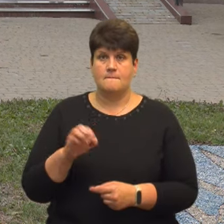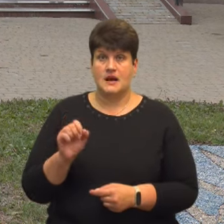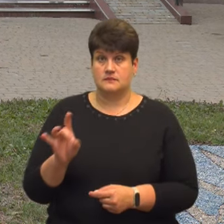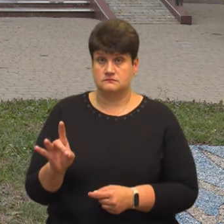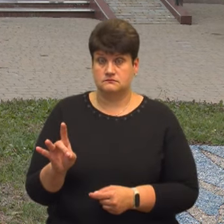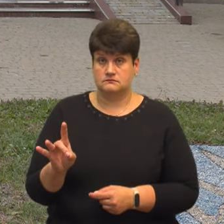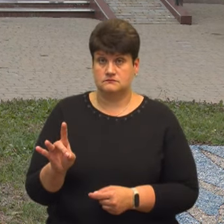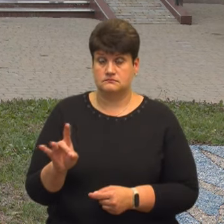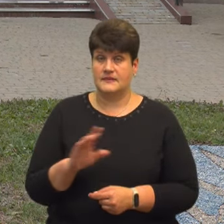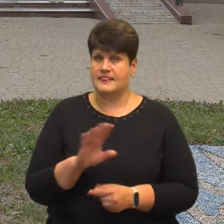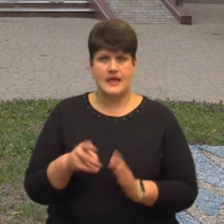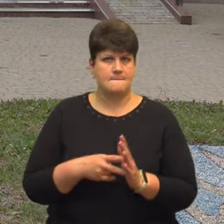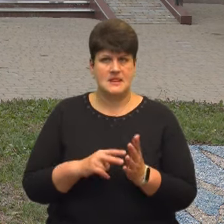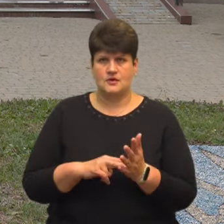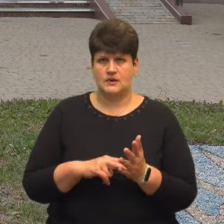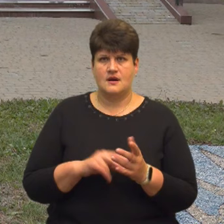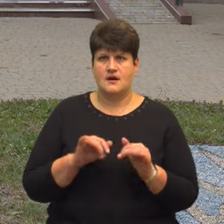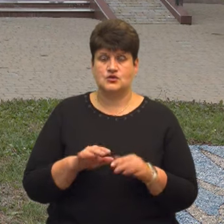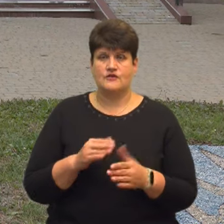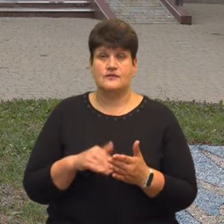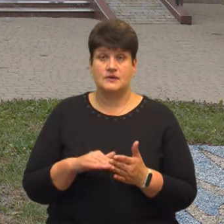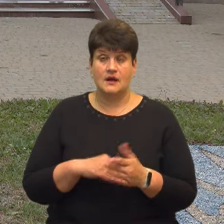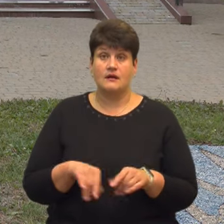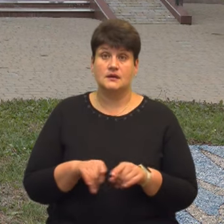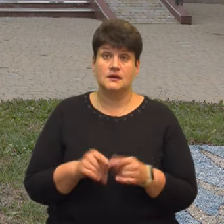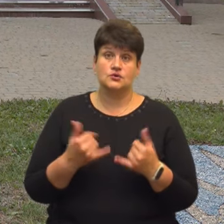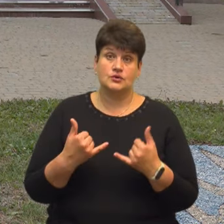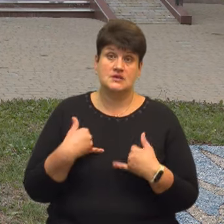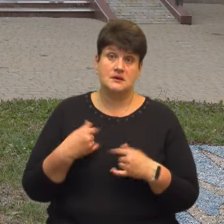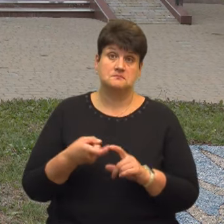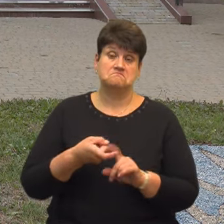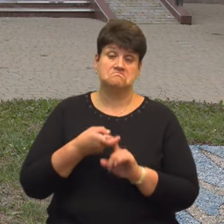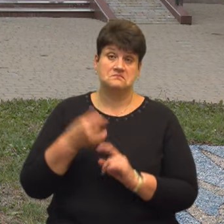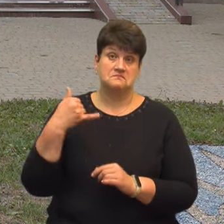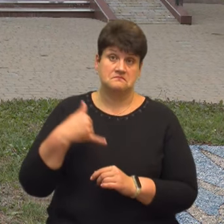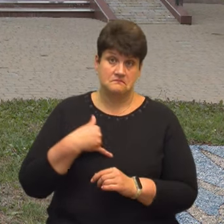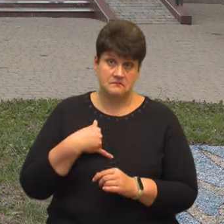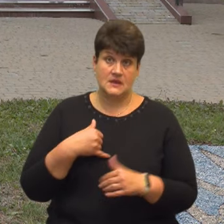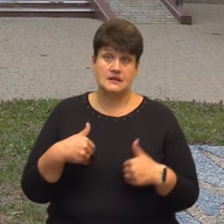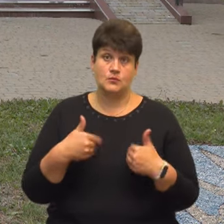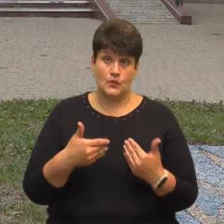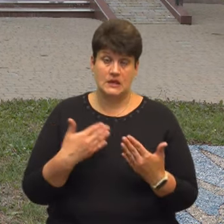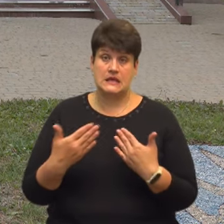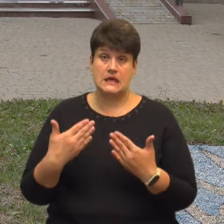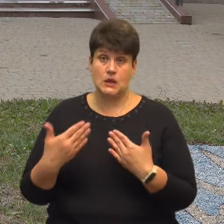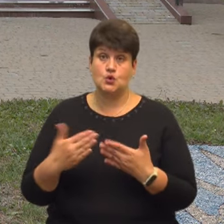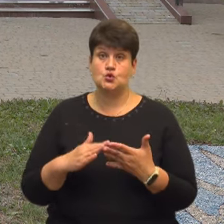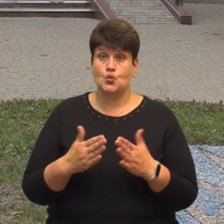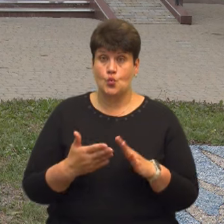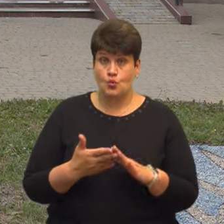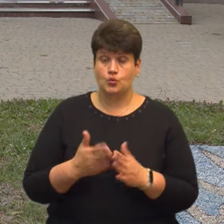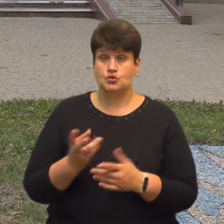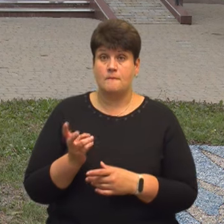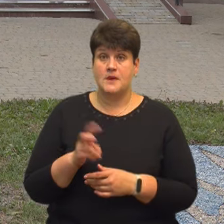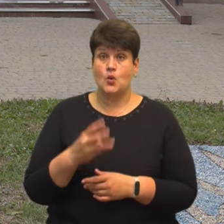Не планували акцію відміняти. Так як сьогодні з нами зв'язалися, запропонували діалог з умовою, що приходить троє